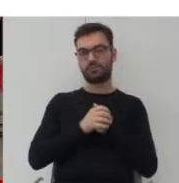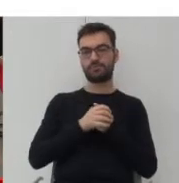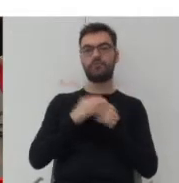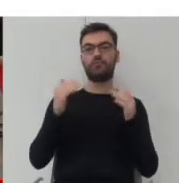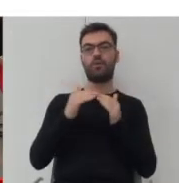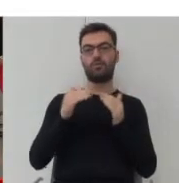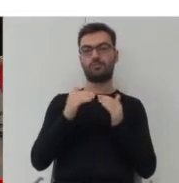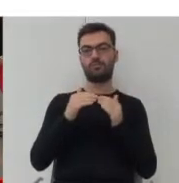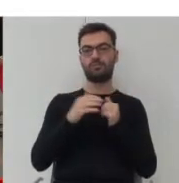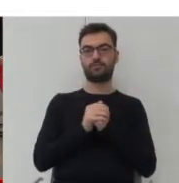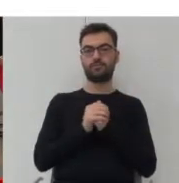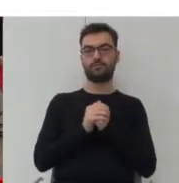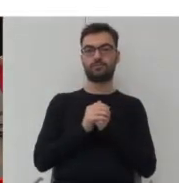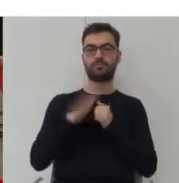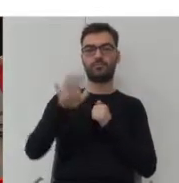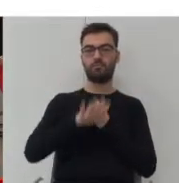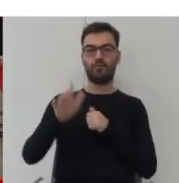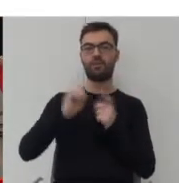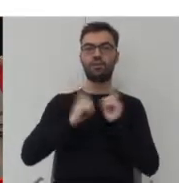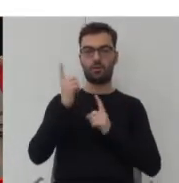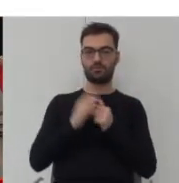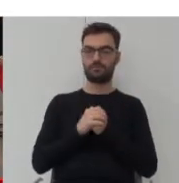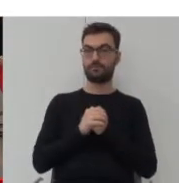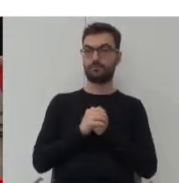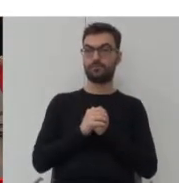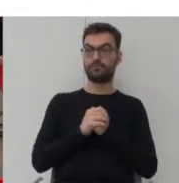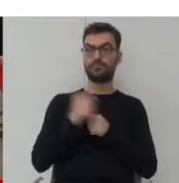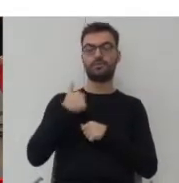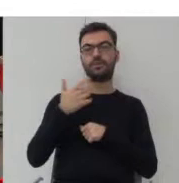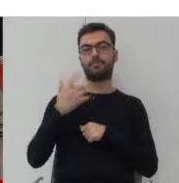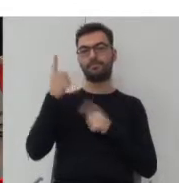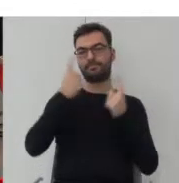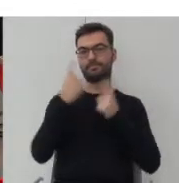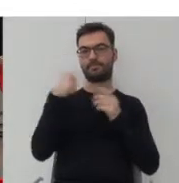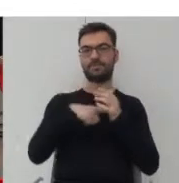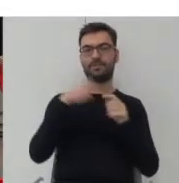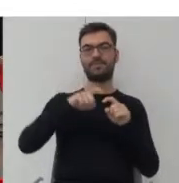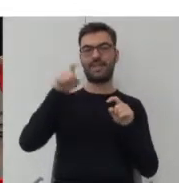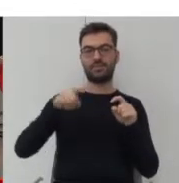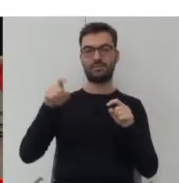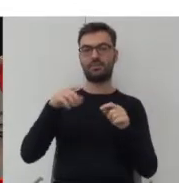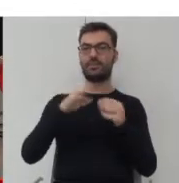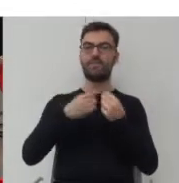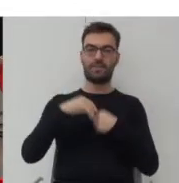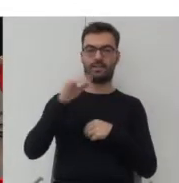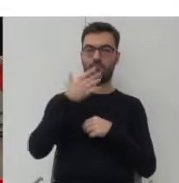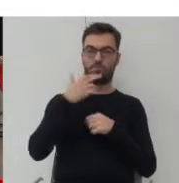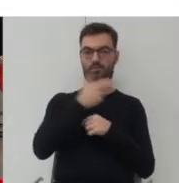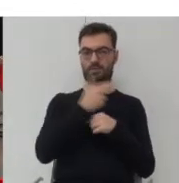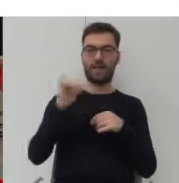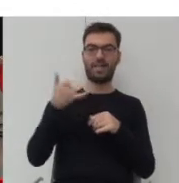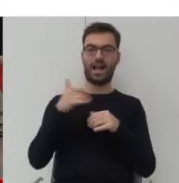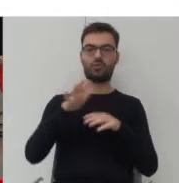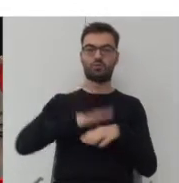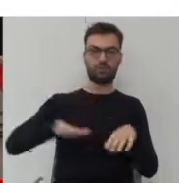powierzchni działki. I mam wrażenie, że te wskaźniki dużo więcej mówią o jakości przestrzeni, z